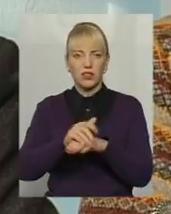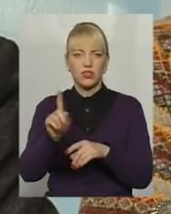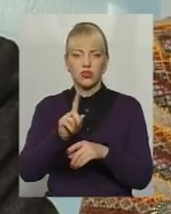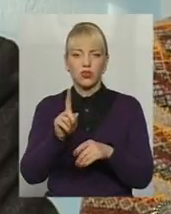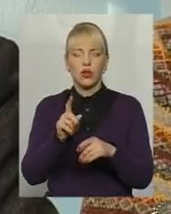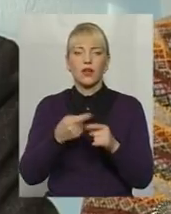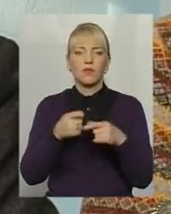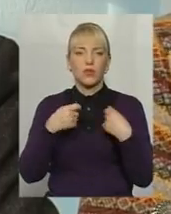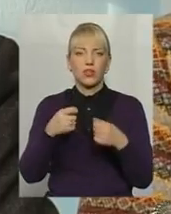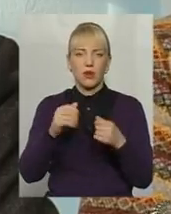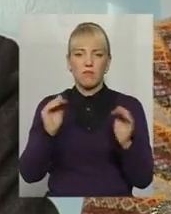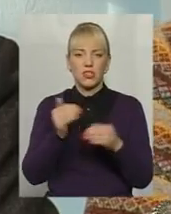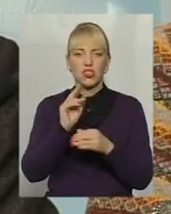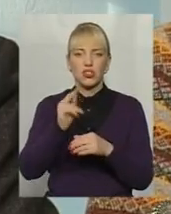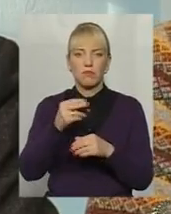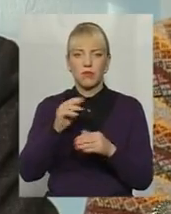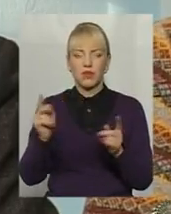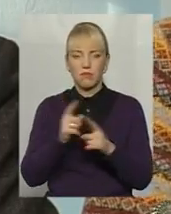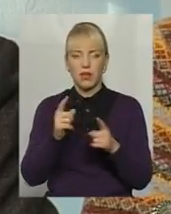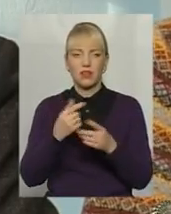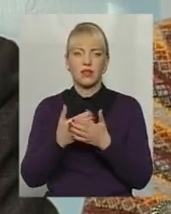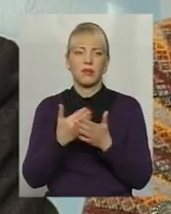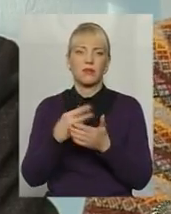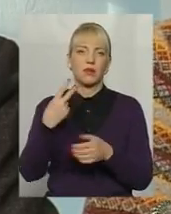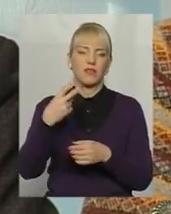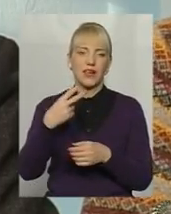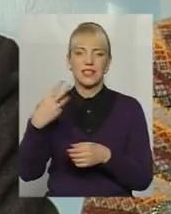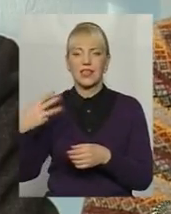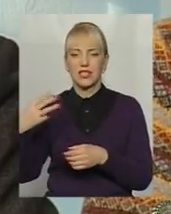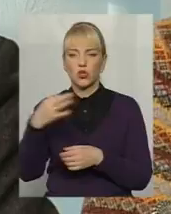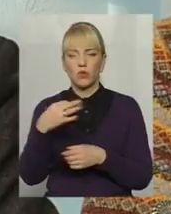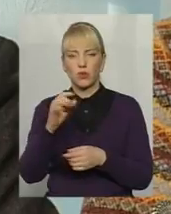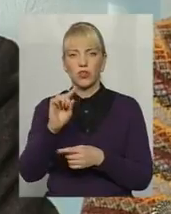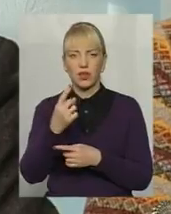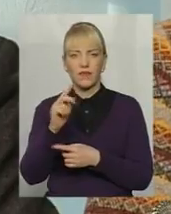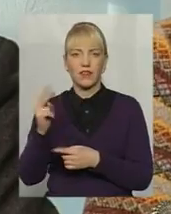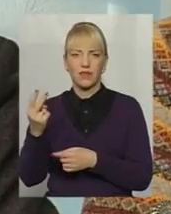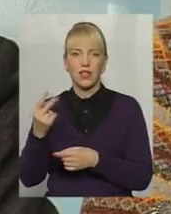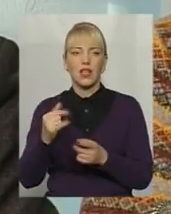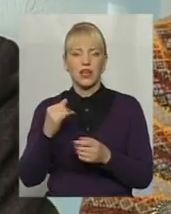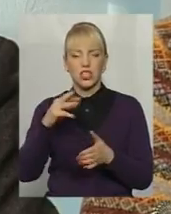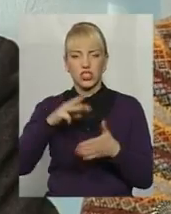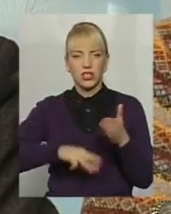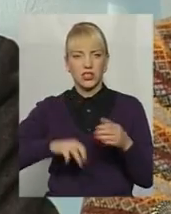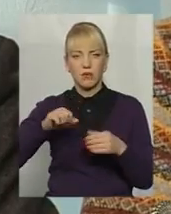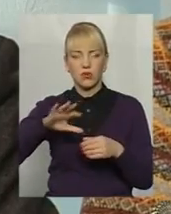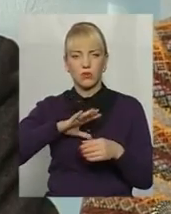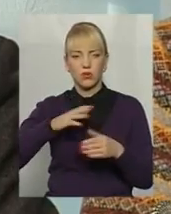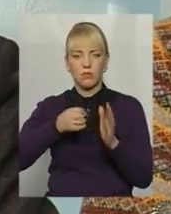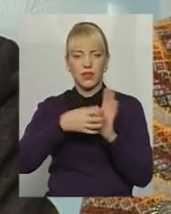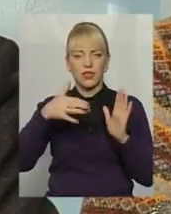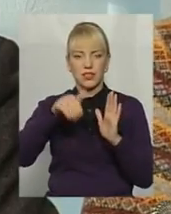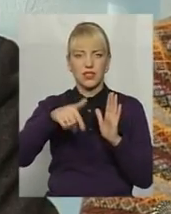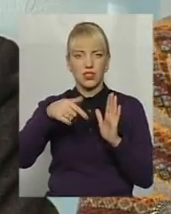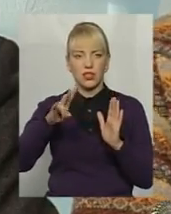нижчі мінімальні. Різниці складає, там 20-30 купів може бути, гривня, дві, і відповідно штрафна санкція 15 тисяч